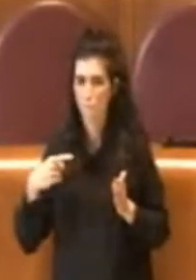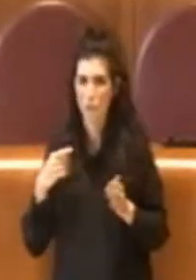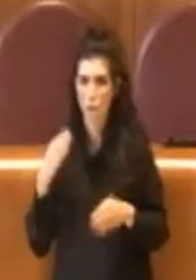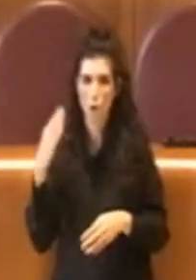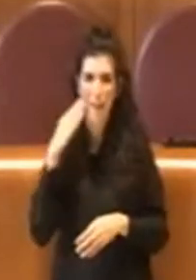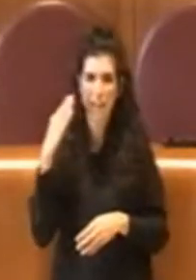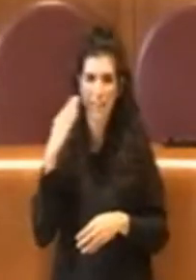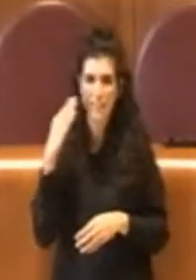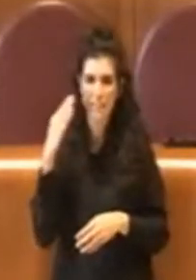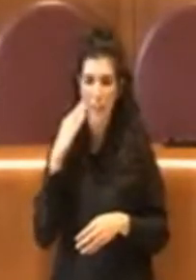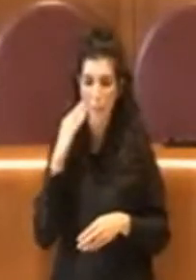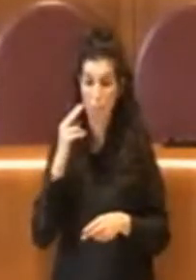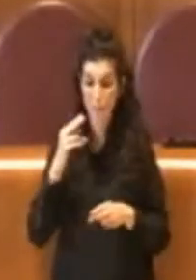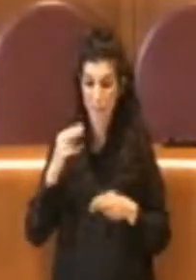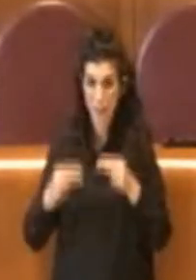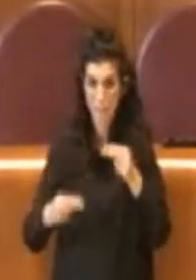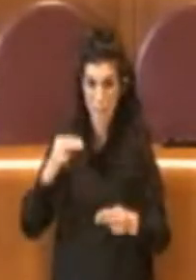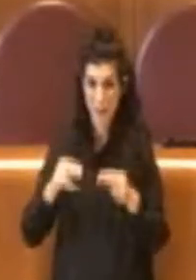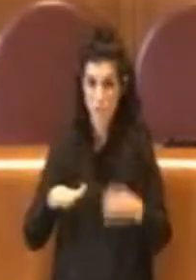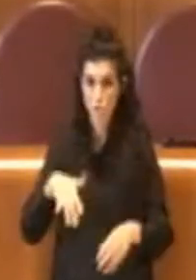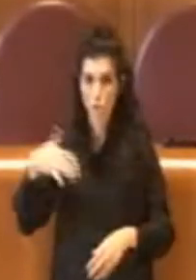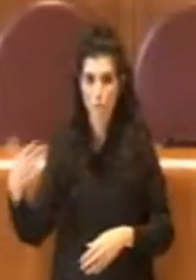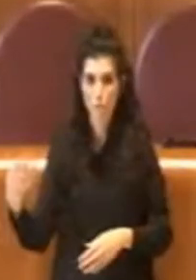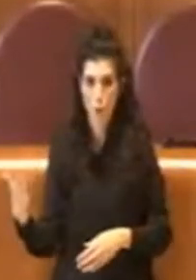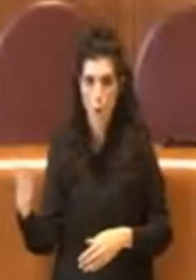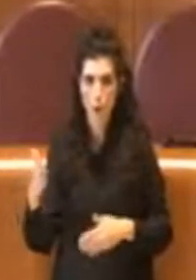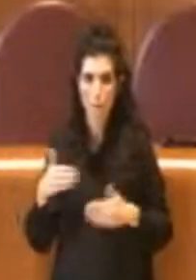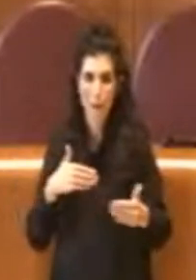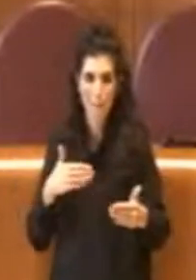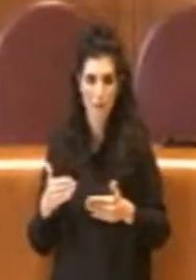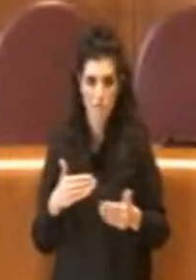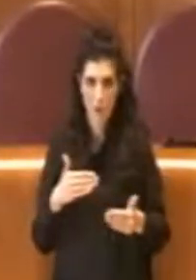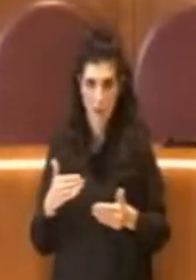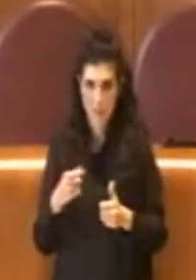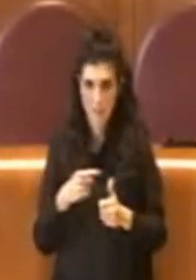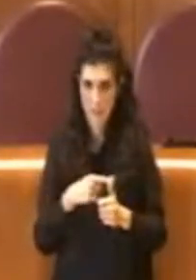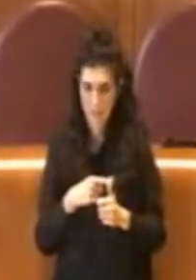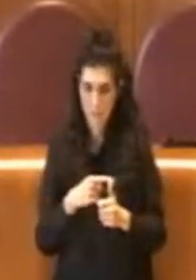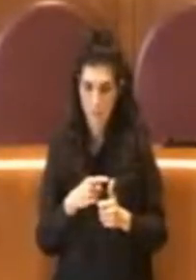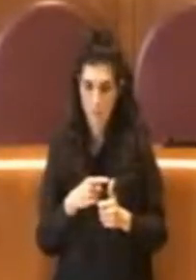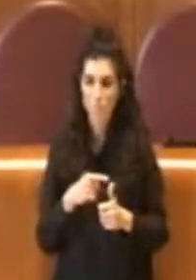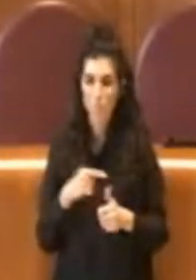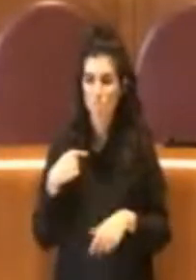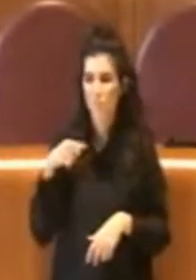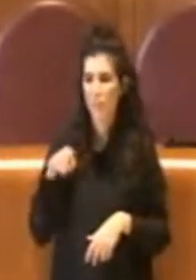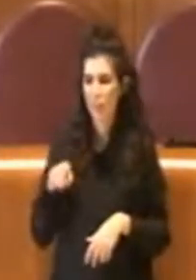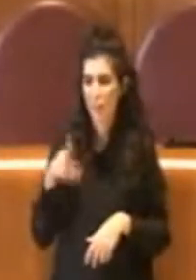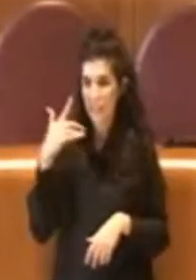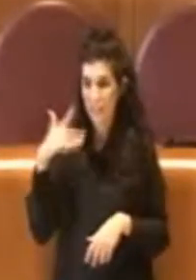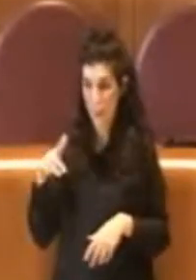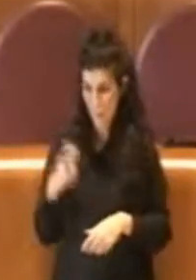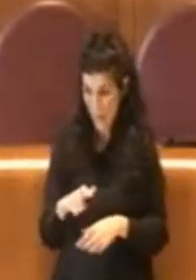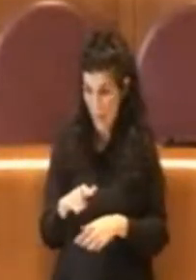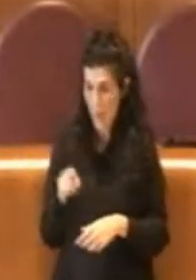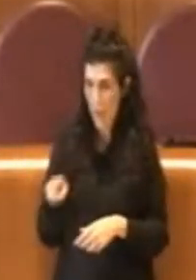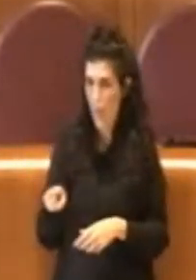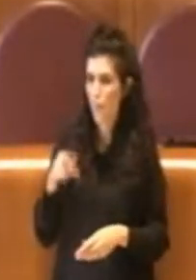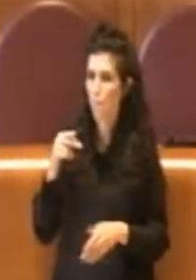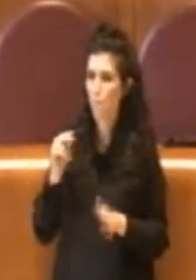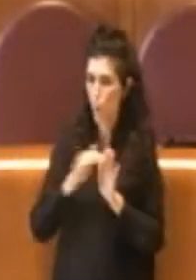bilancio per somme urgenze. Effettivamente qui manca. Sa perché? Perché lei non è capace a fare programmazione.